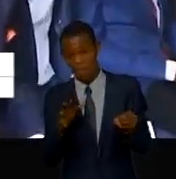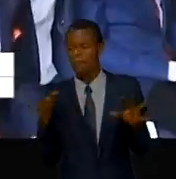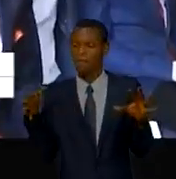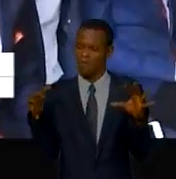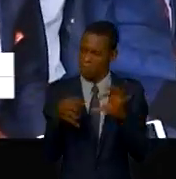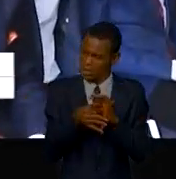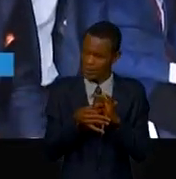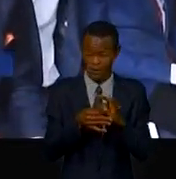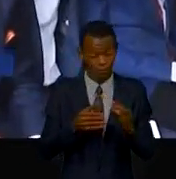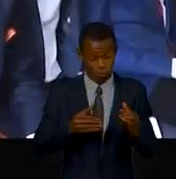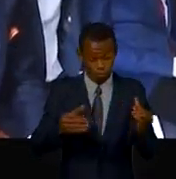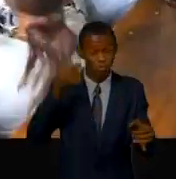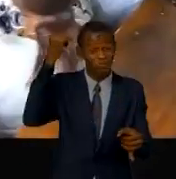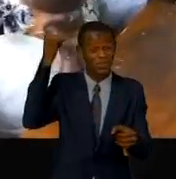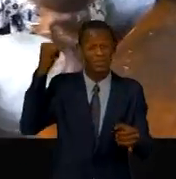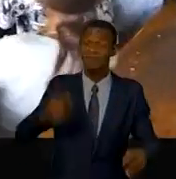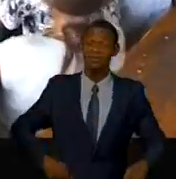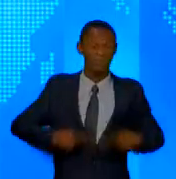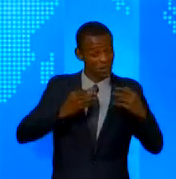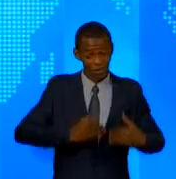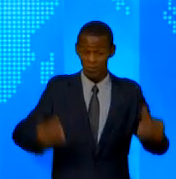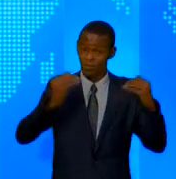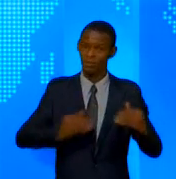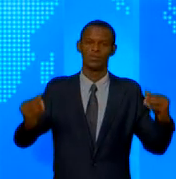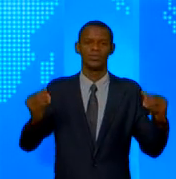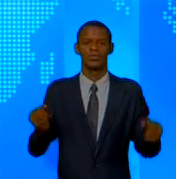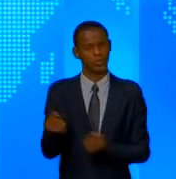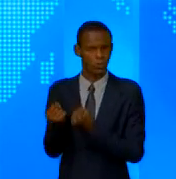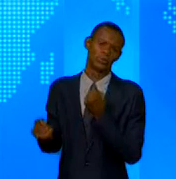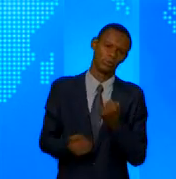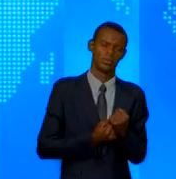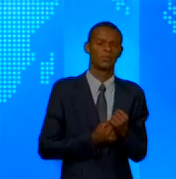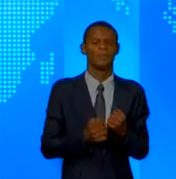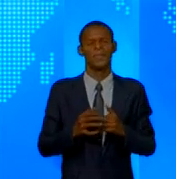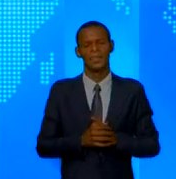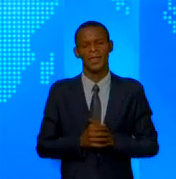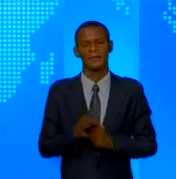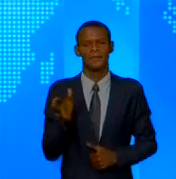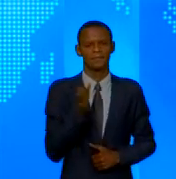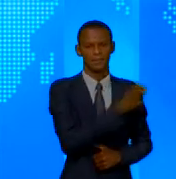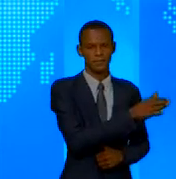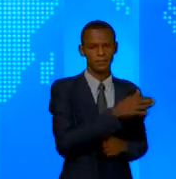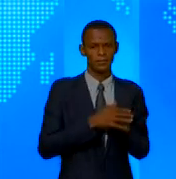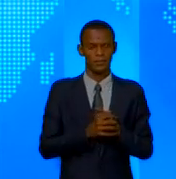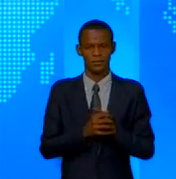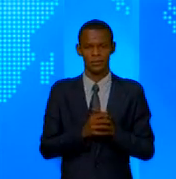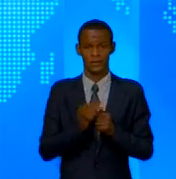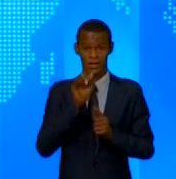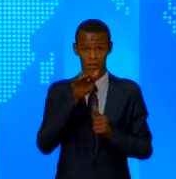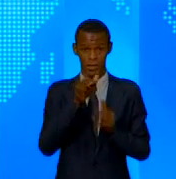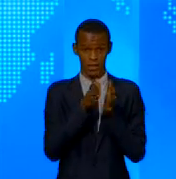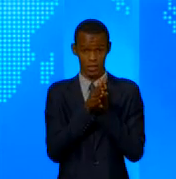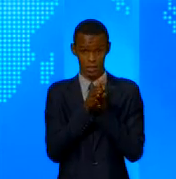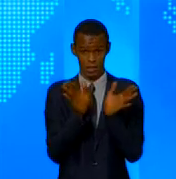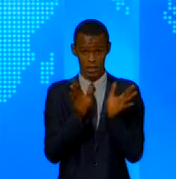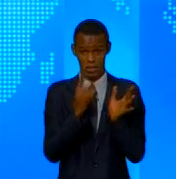doivent se soutenir pour une société égalitaire. Le directeur général du magazine La Renaissance africaine